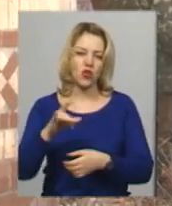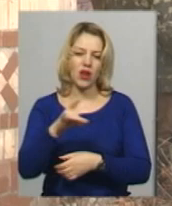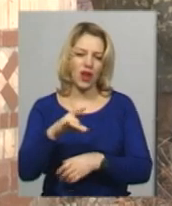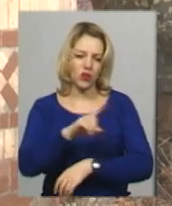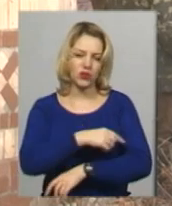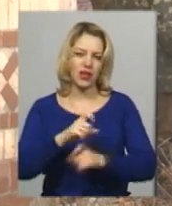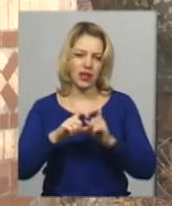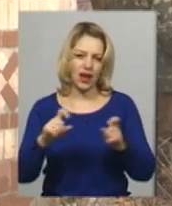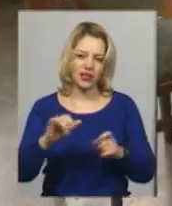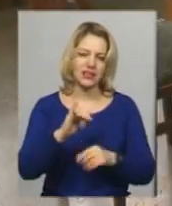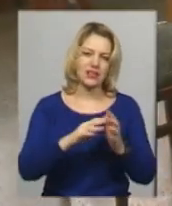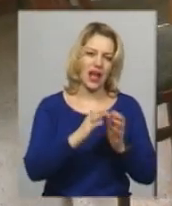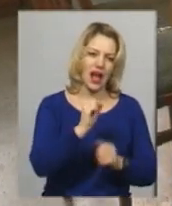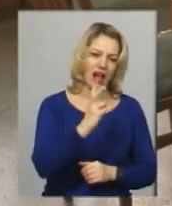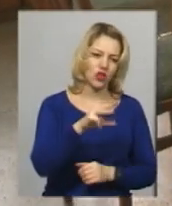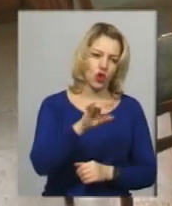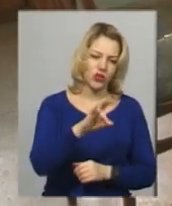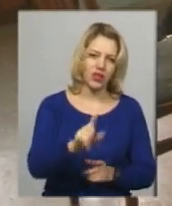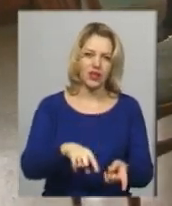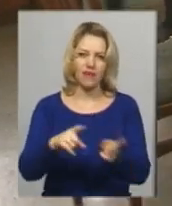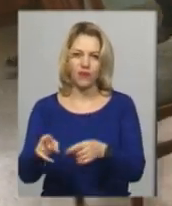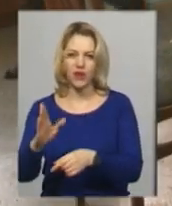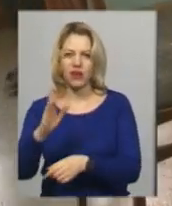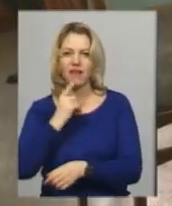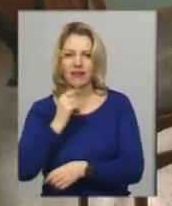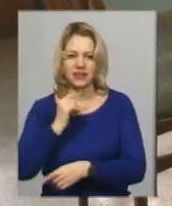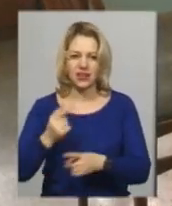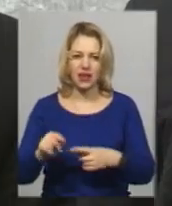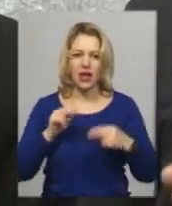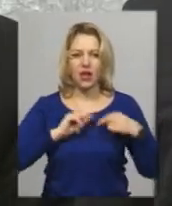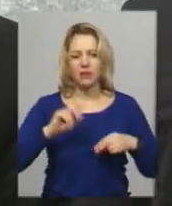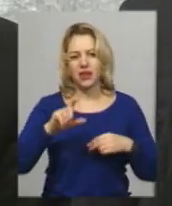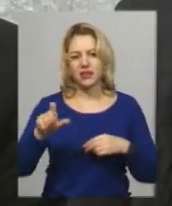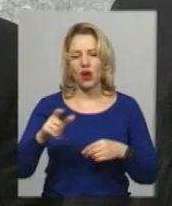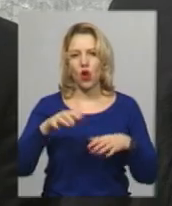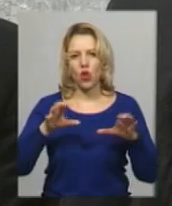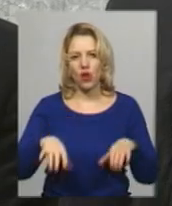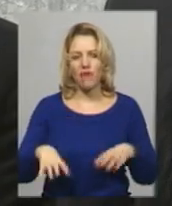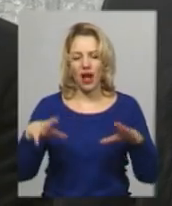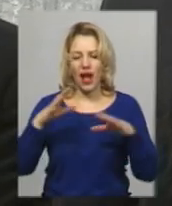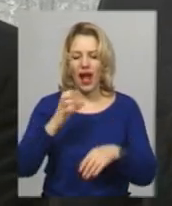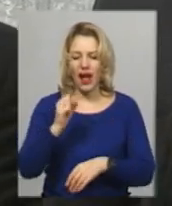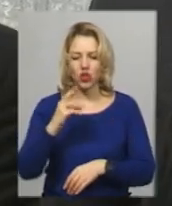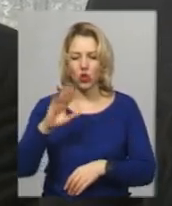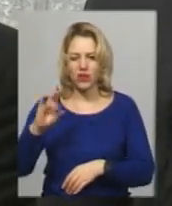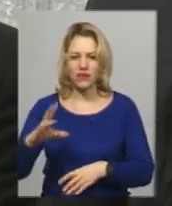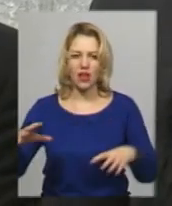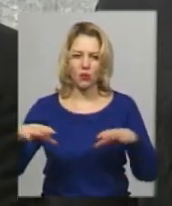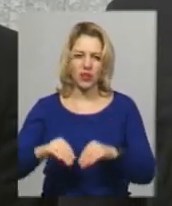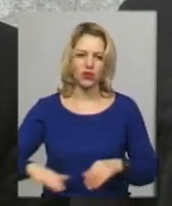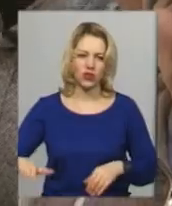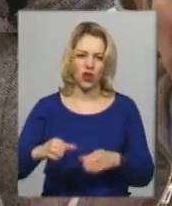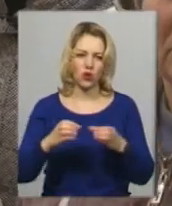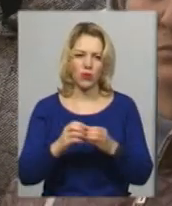за Антоніну в місто Красилів. Працівники лікарні від коментарів утримуються. Голова Антонівської об'єднаної територіальної громади Наталія